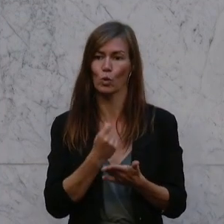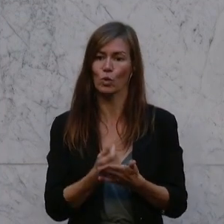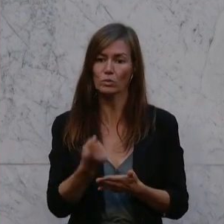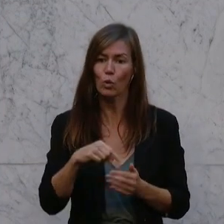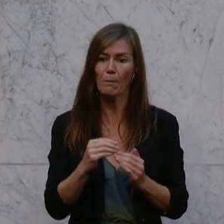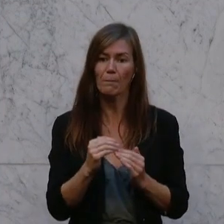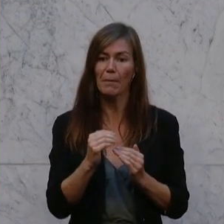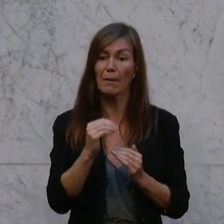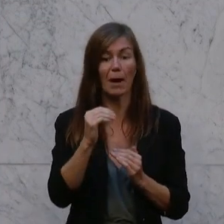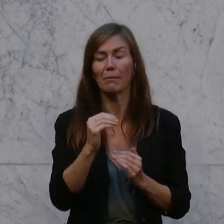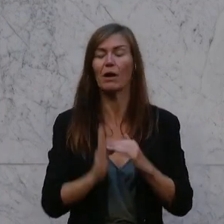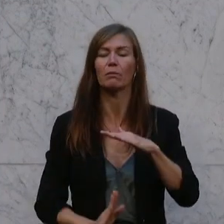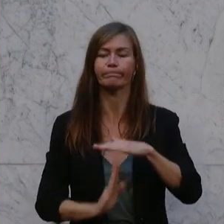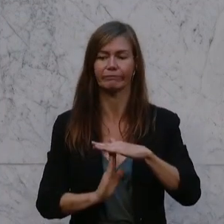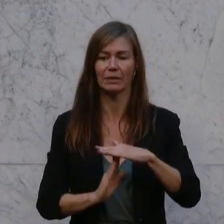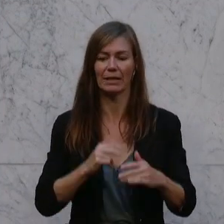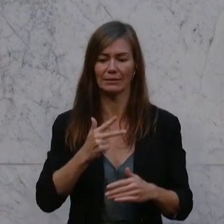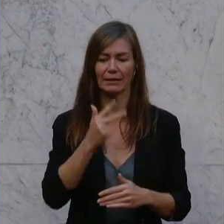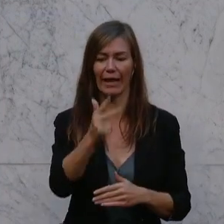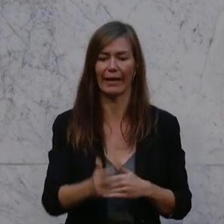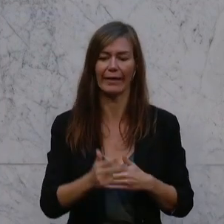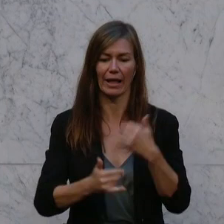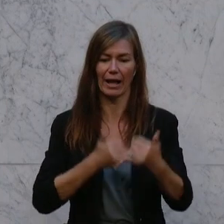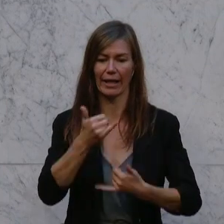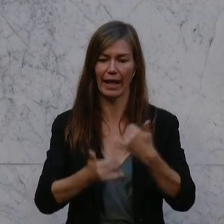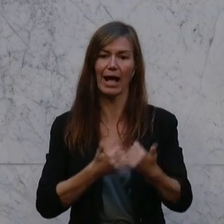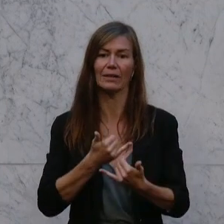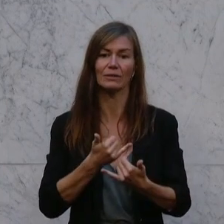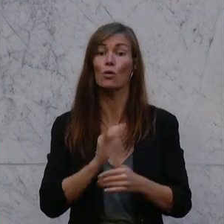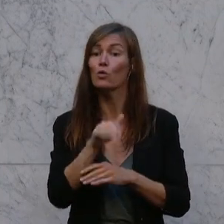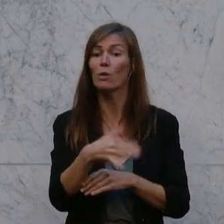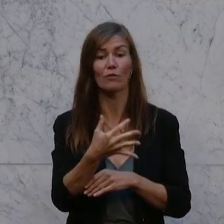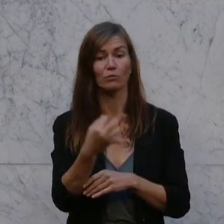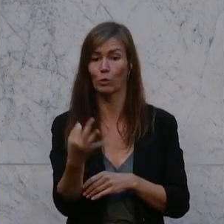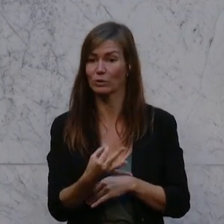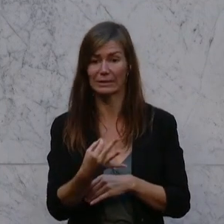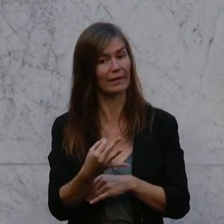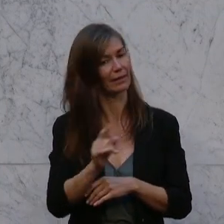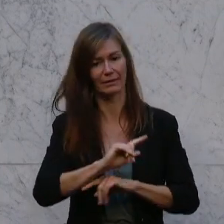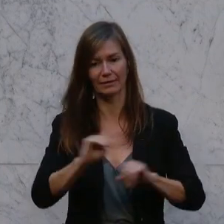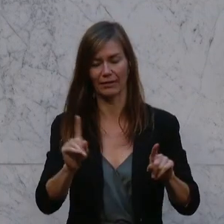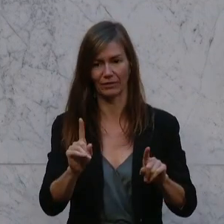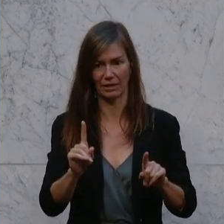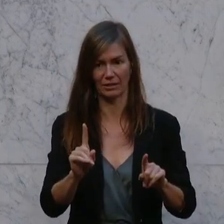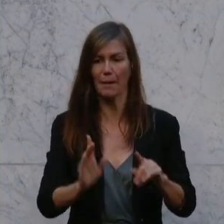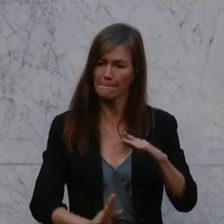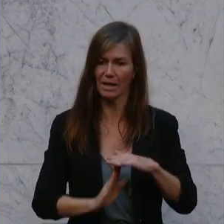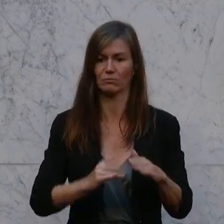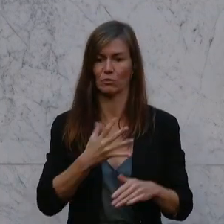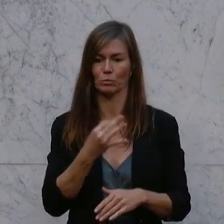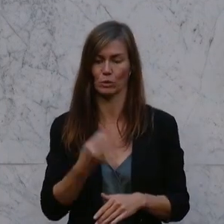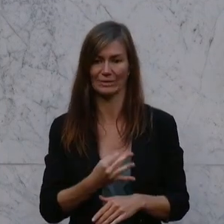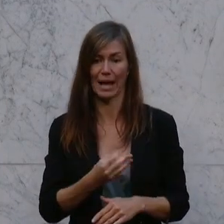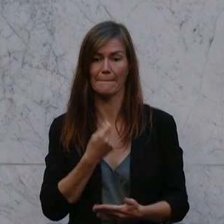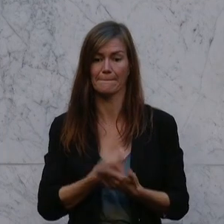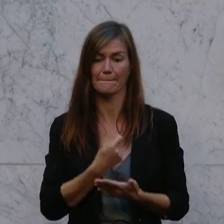Jahre garantieren, dass keine Erhöhungen bei den Mieten über 5 Prozent stattfinden werden. Und diese Preisgarantie, die wir heute abgeben, die